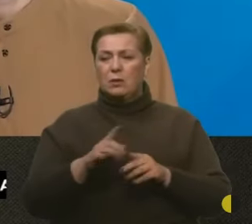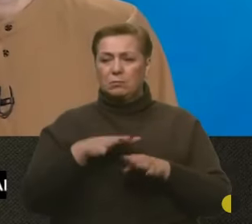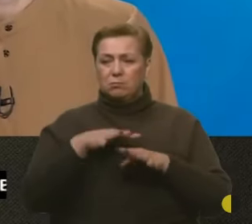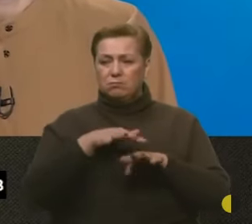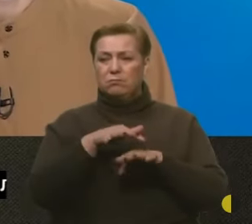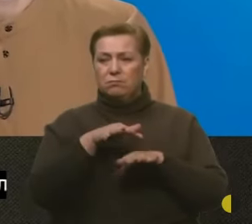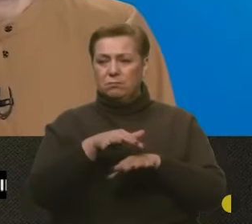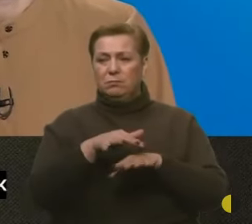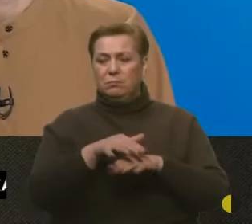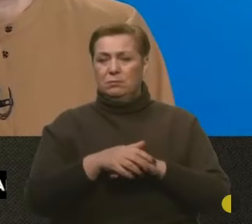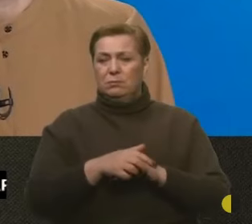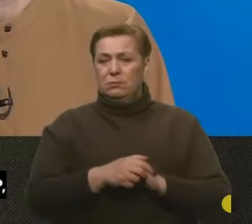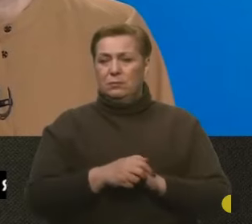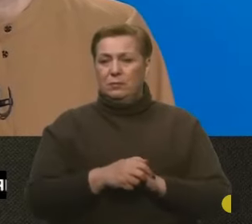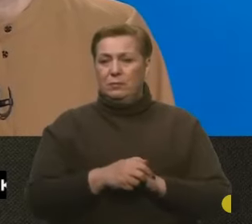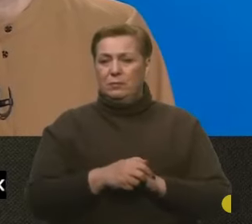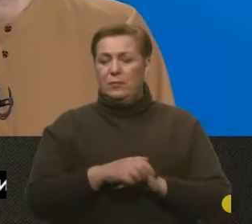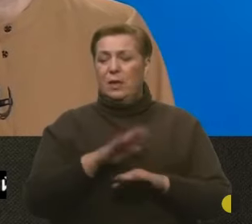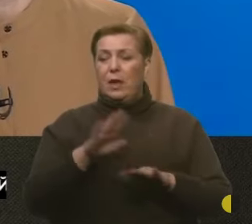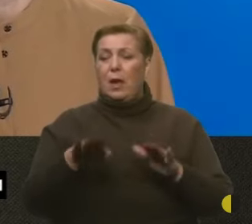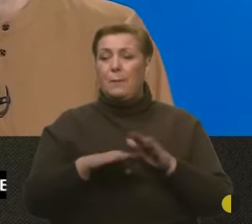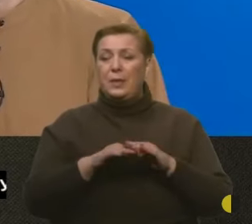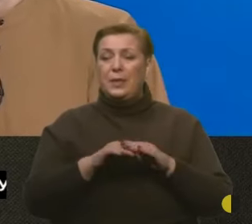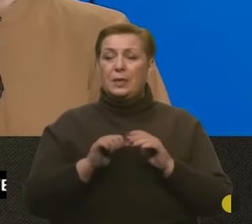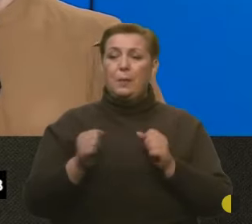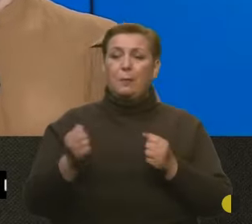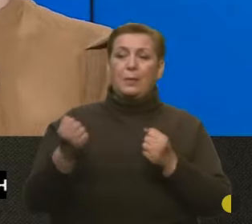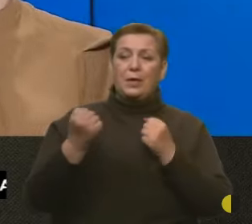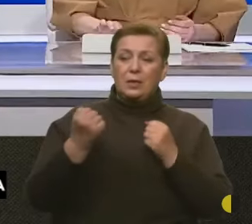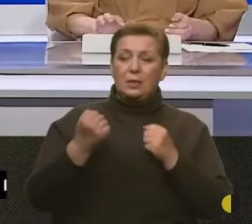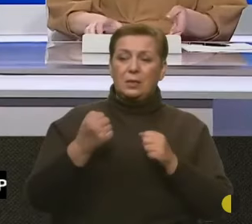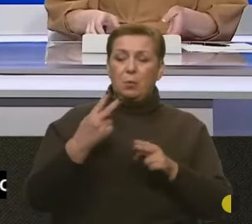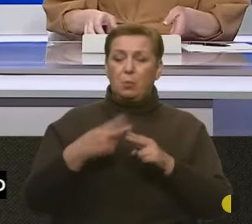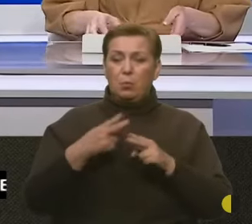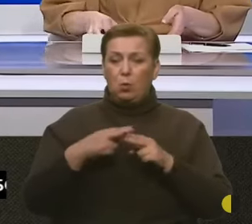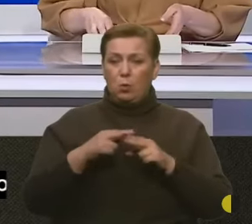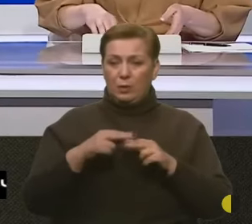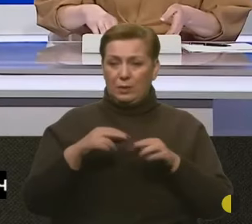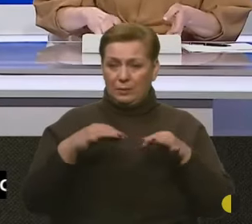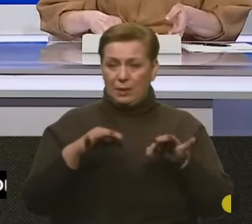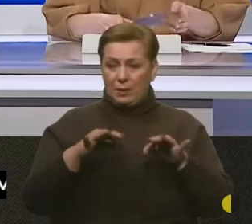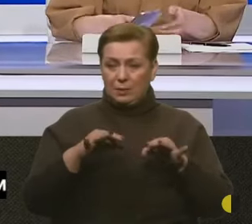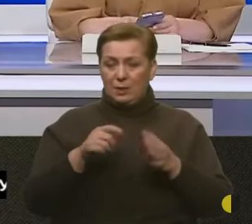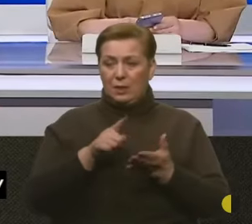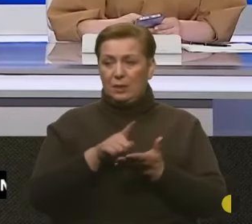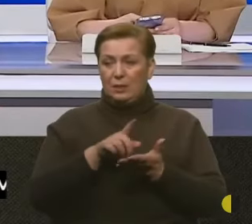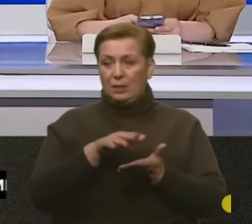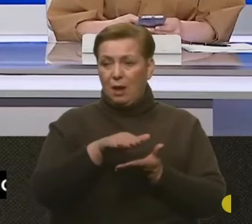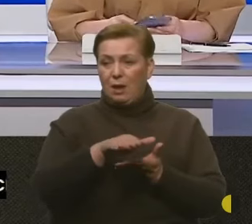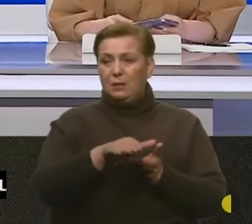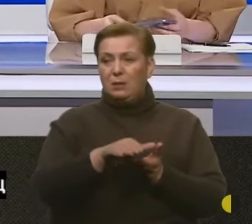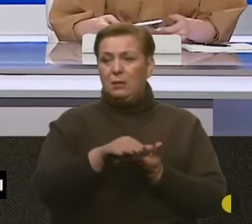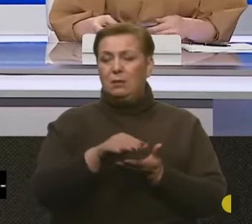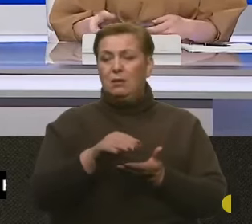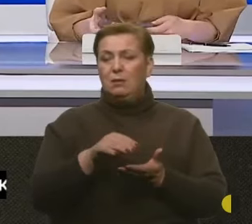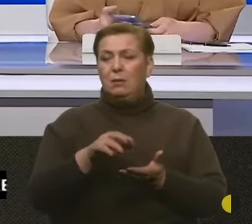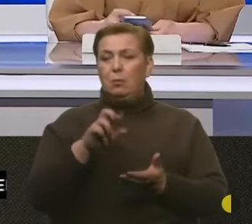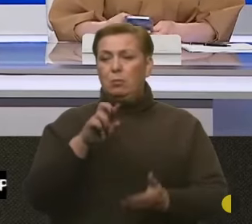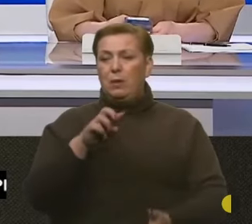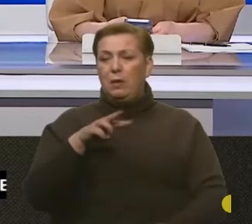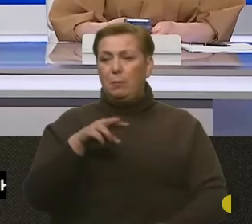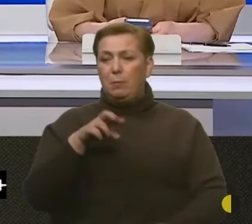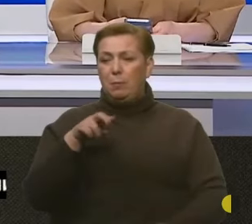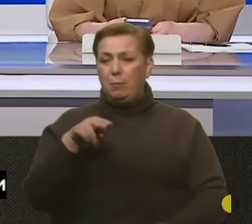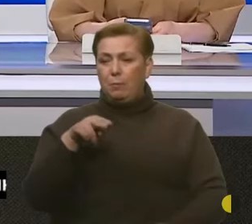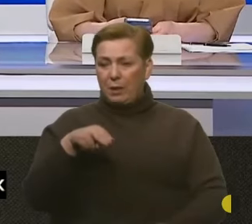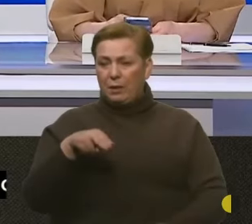Ну, під прикриттям бронетехніки 3-4 штурми. Це танчики їхні працюють, БМПшки постійно обстрілюють